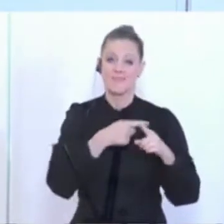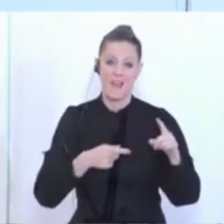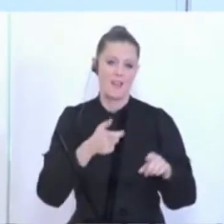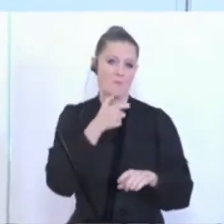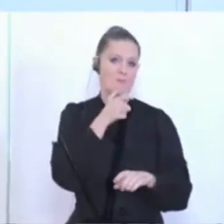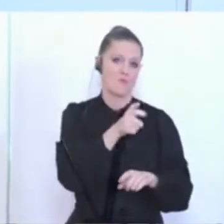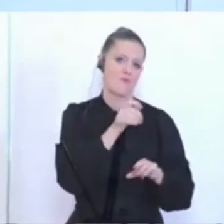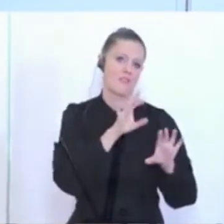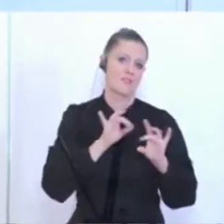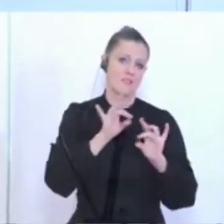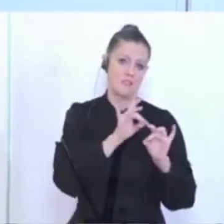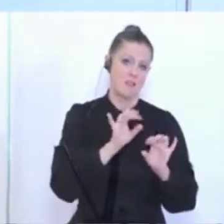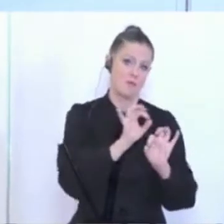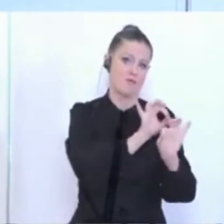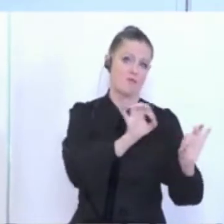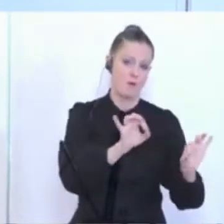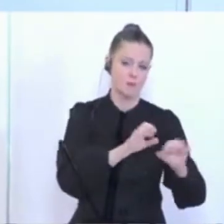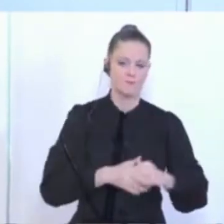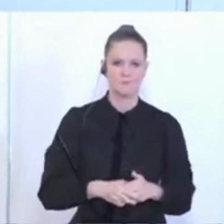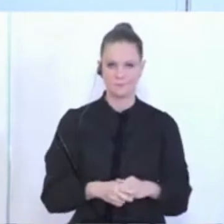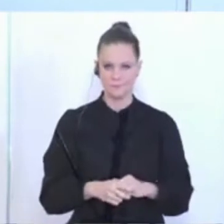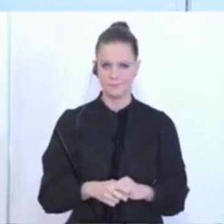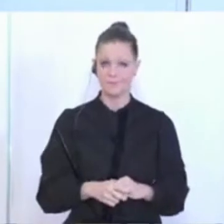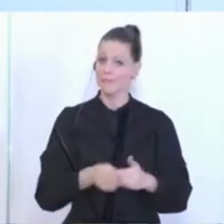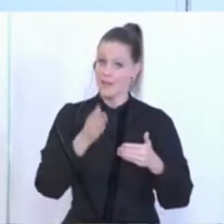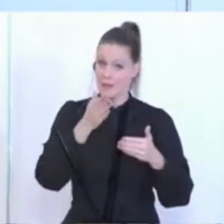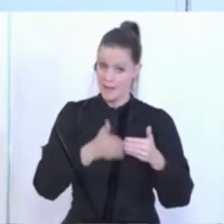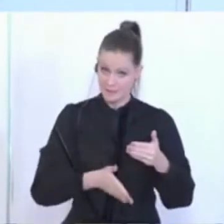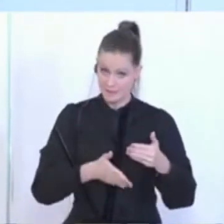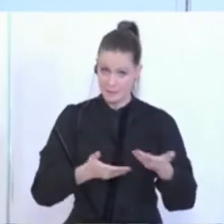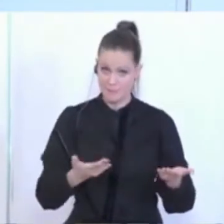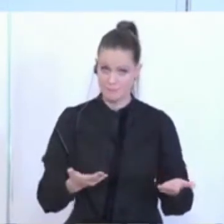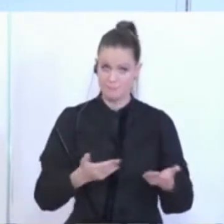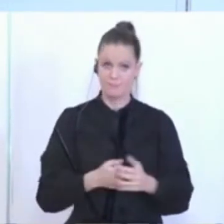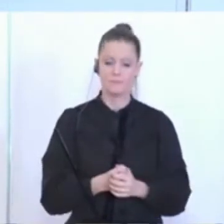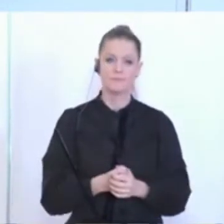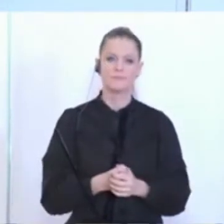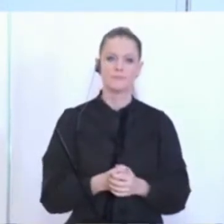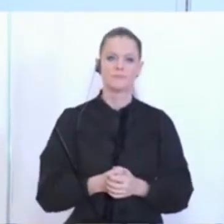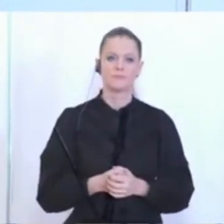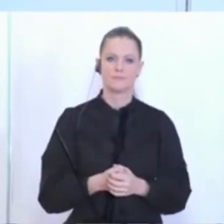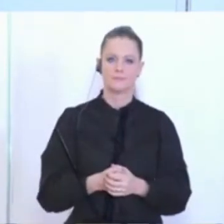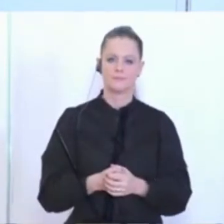Tätigkeit. Letztes, die